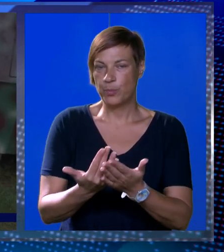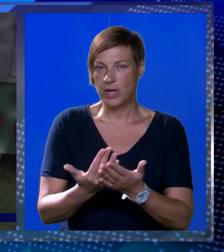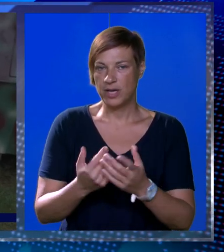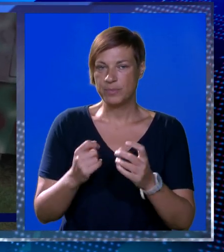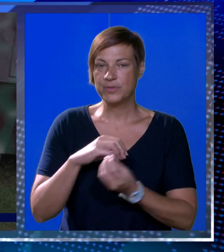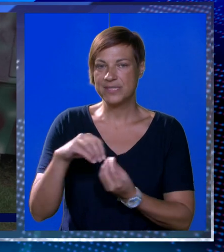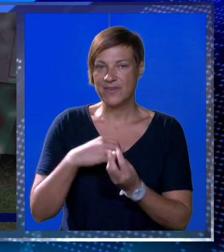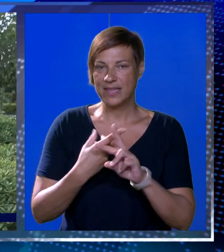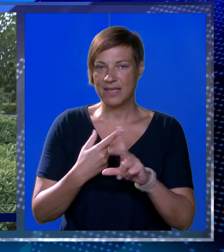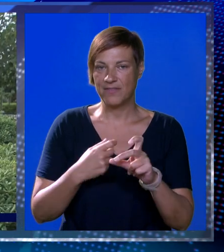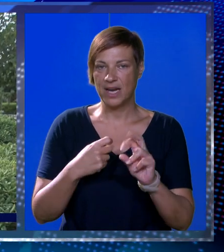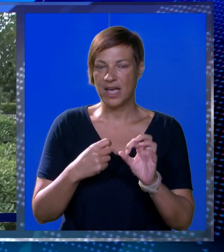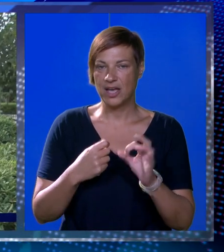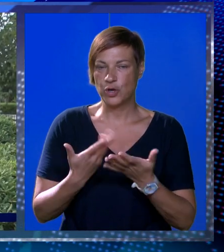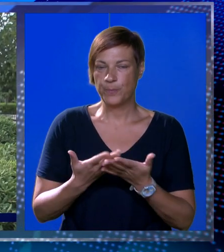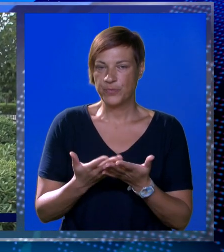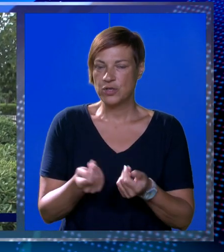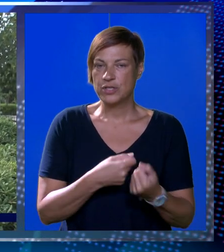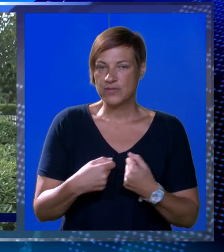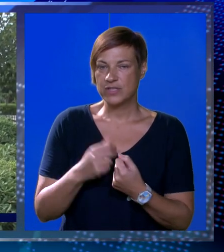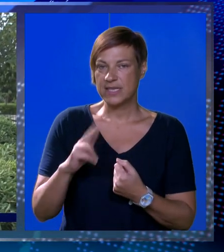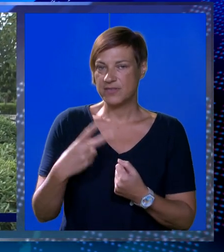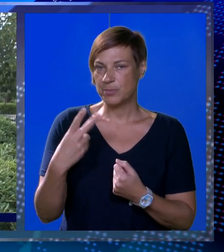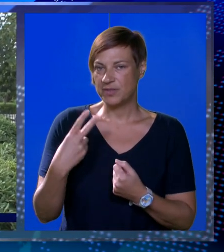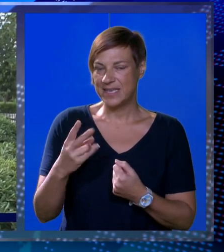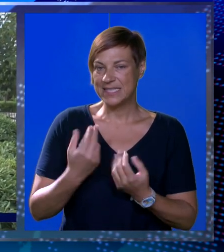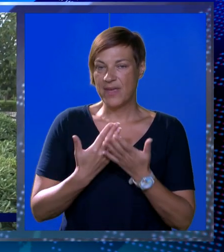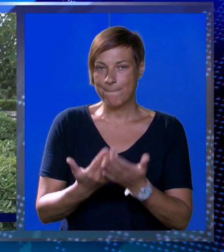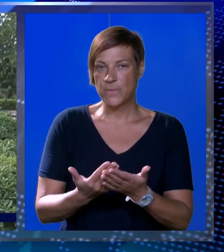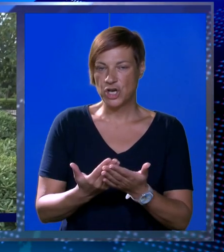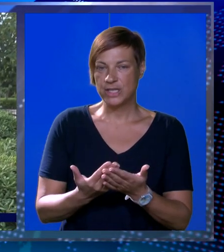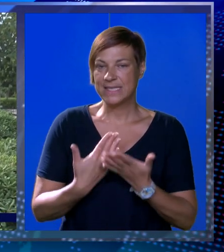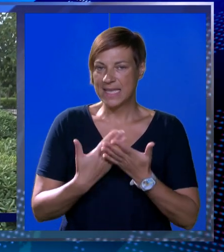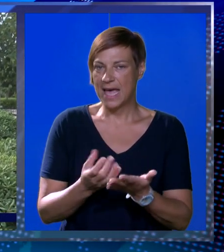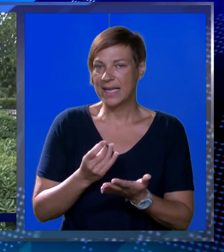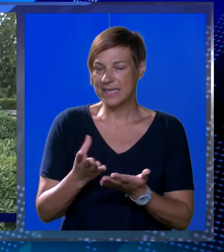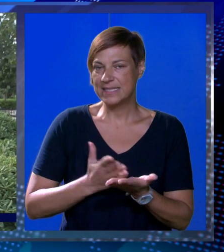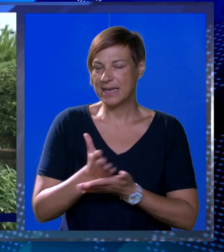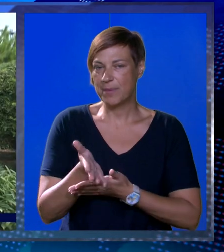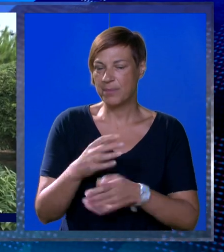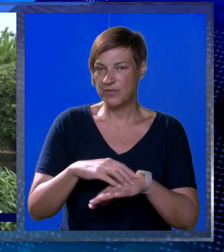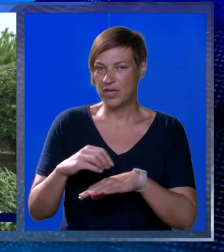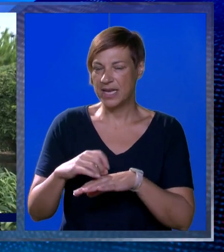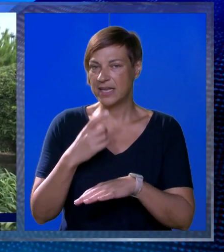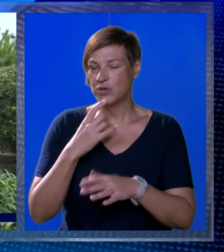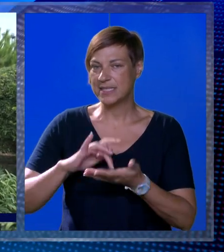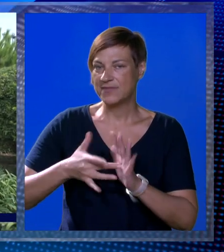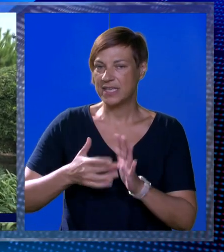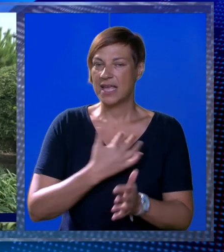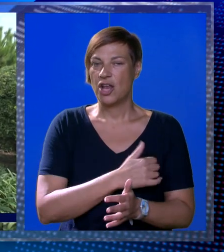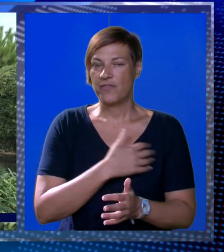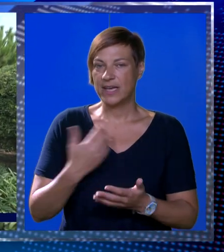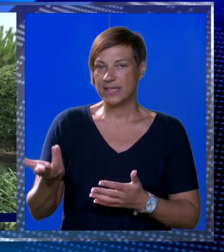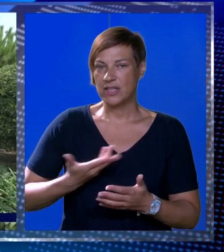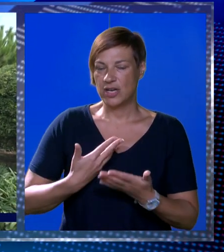plobitbu broda Sveti Vlahom. Odred je u svom sastavu imao 22 brodice, a glisterima je prevozio ranjenike koji su iz svih